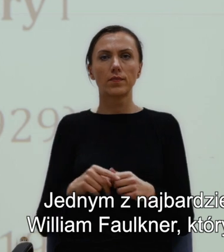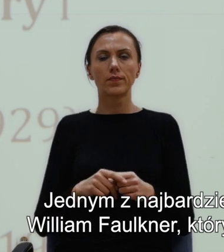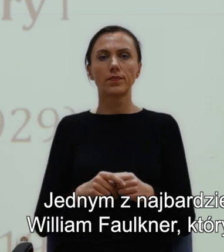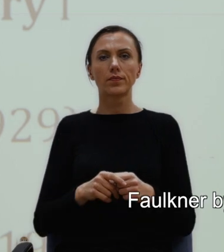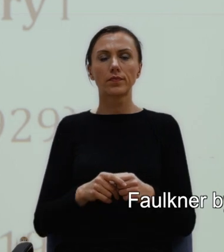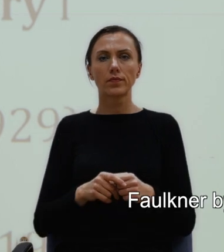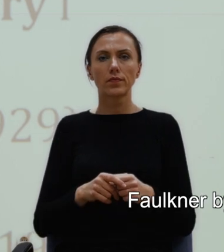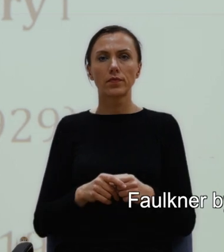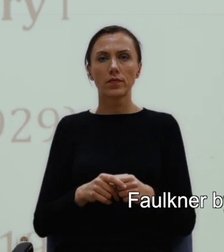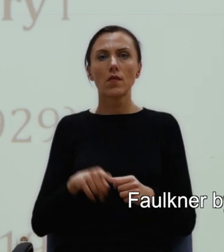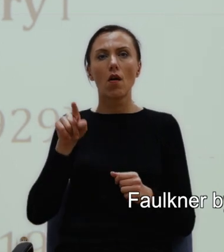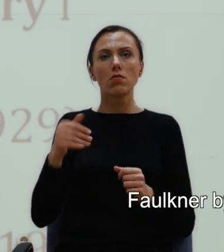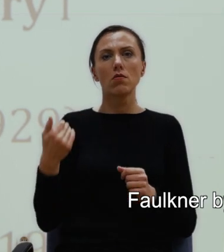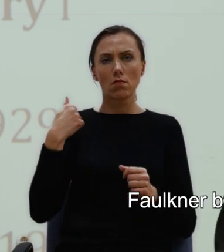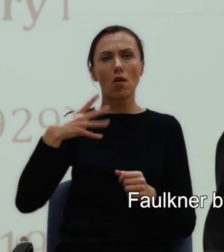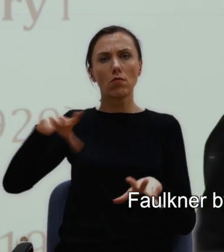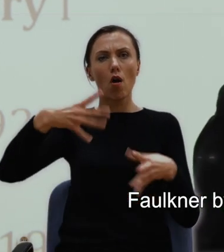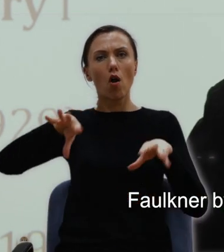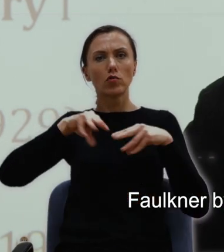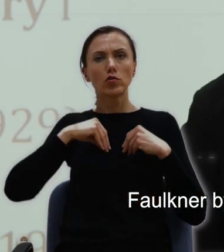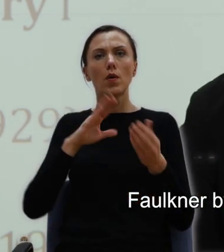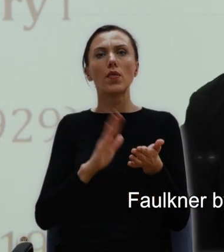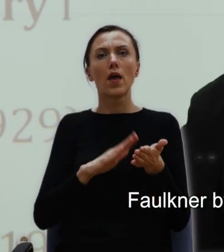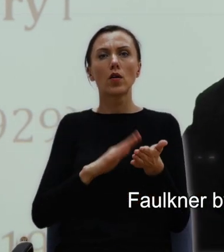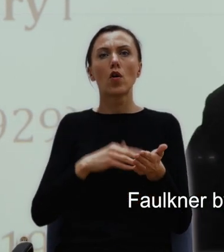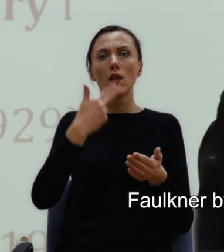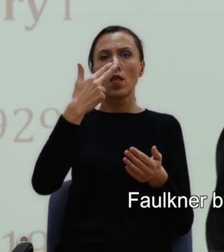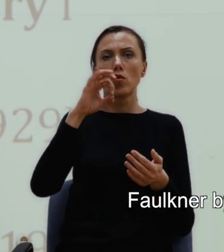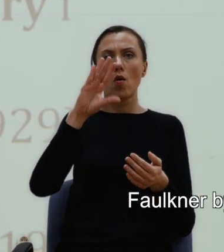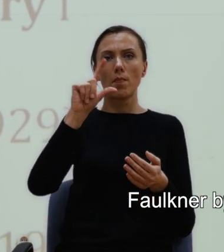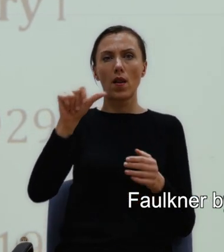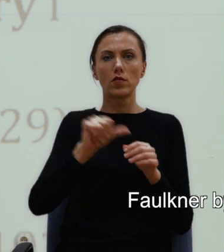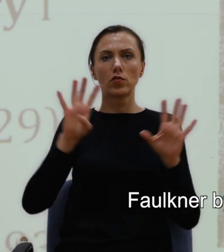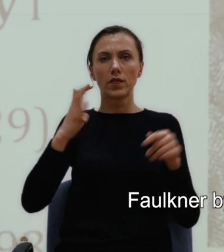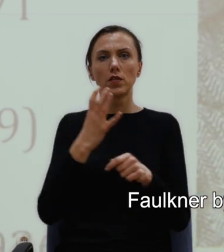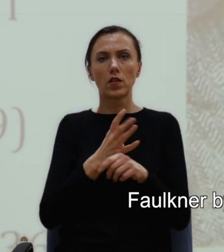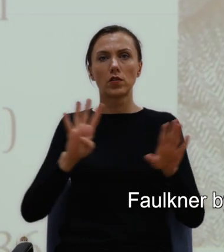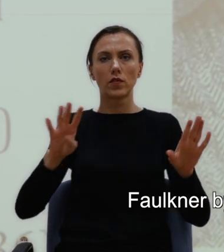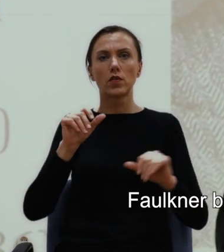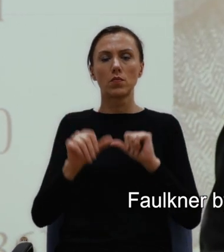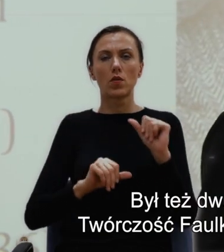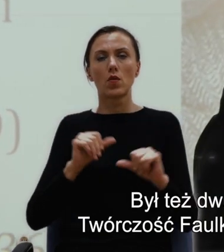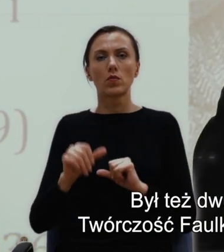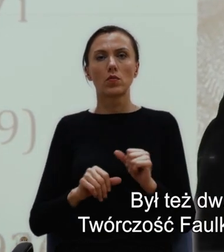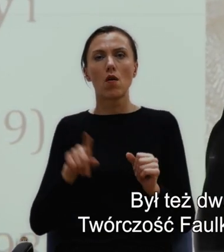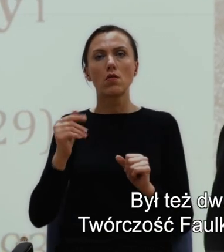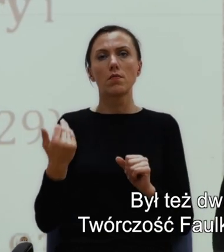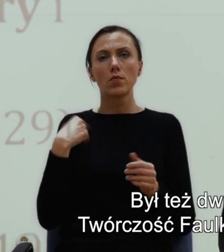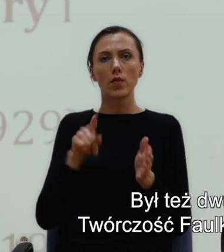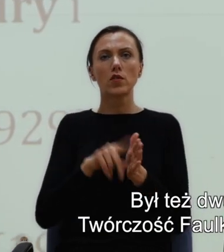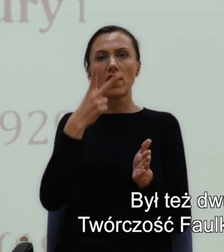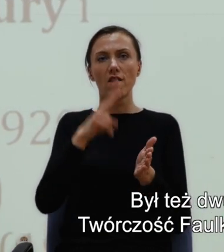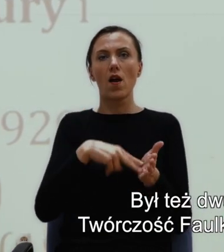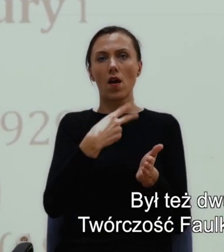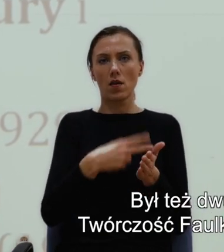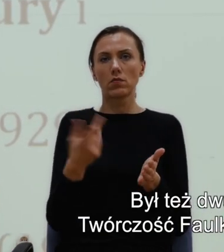Faulkner był laureatem literackiej Nagrody Nobla, którą otrzymał w 1949 roku. Był też dwukrotnym laureatem